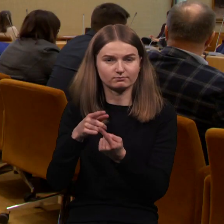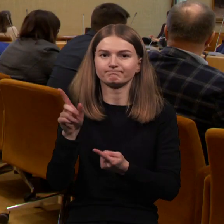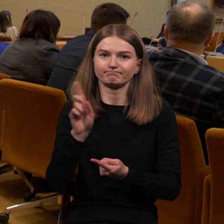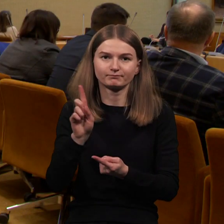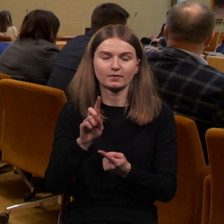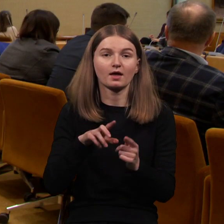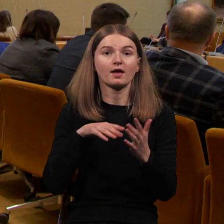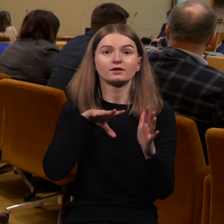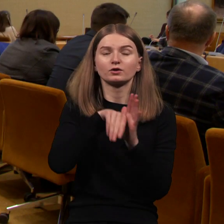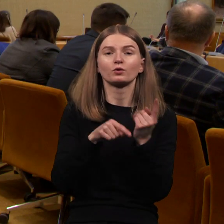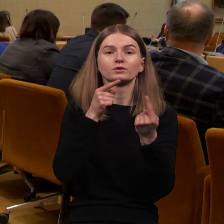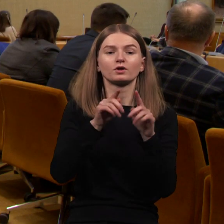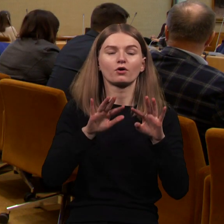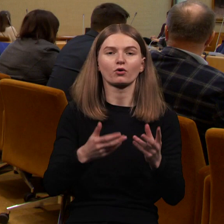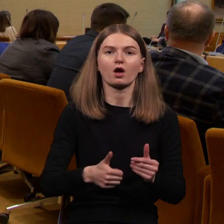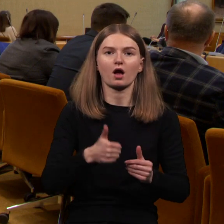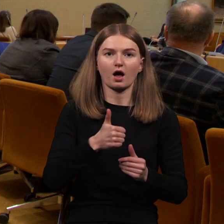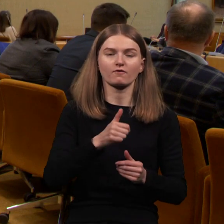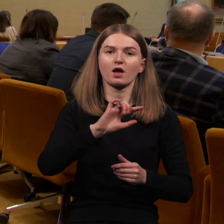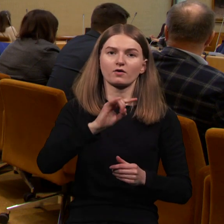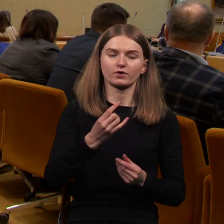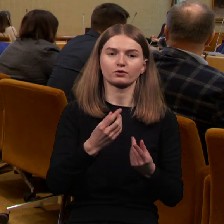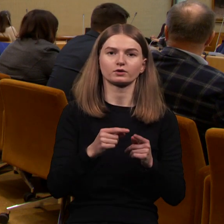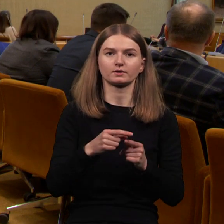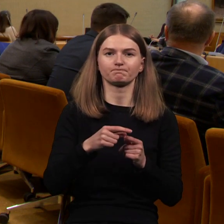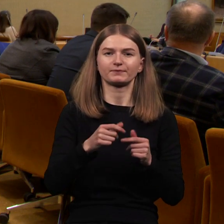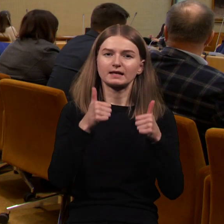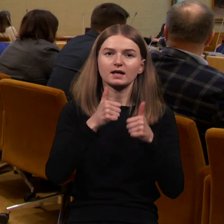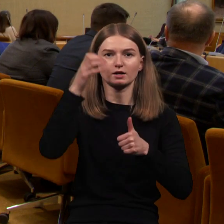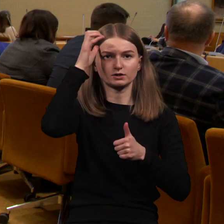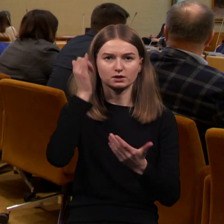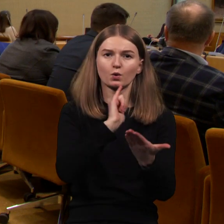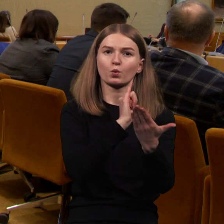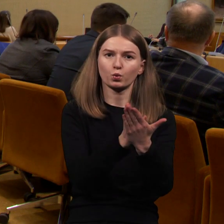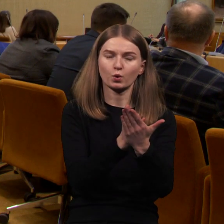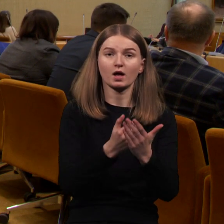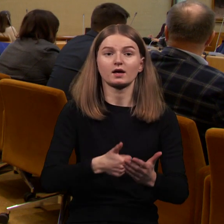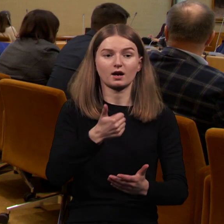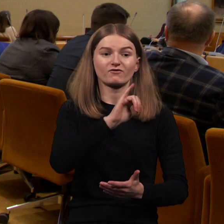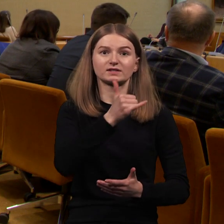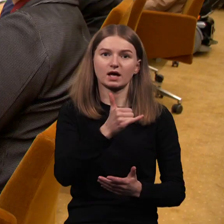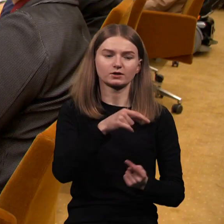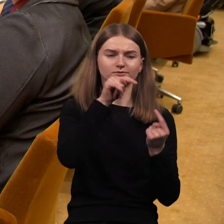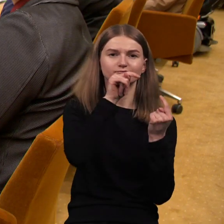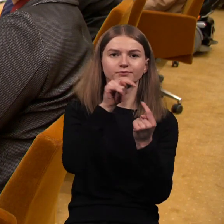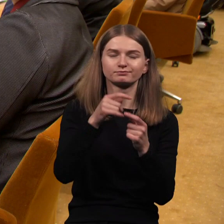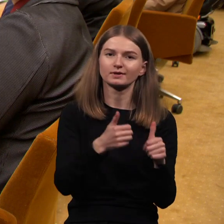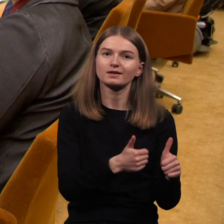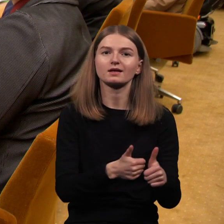tame, kad tas vaikas gautų gerą išsilavinęs. Ir kad sąlygos jam būtų geresnės.